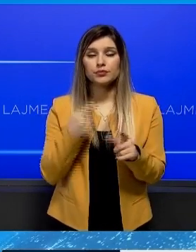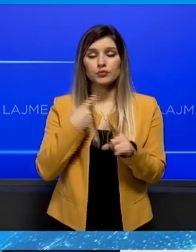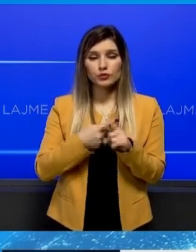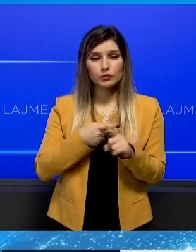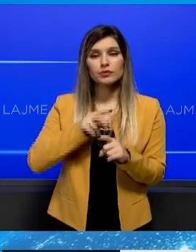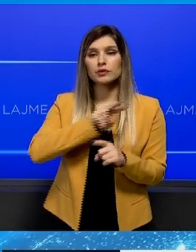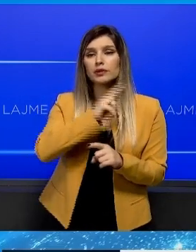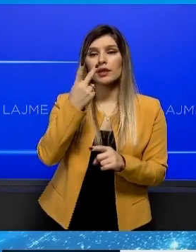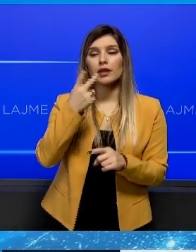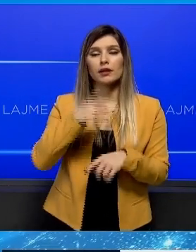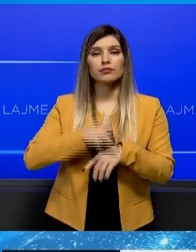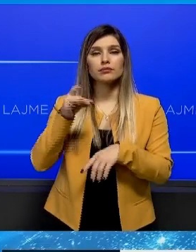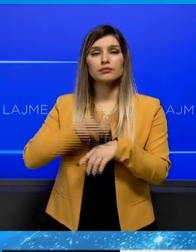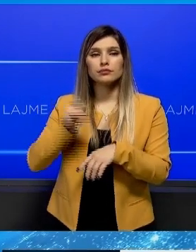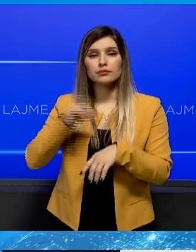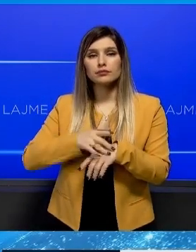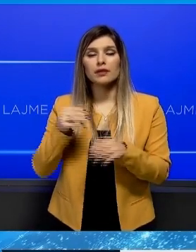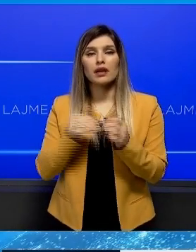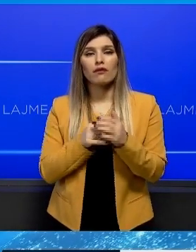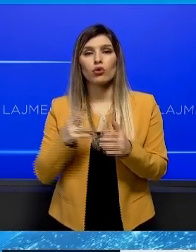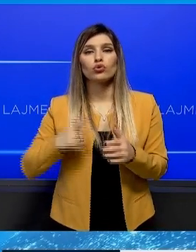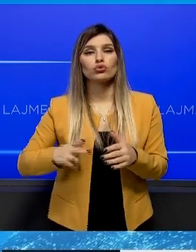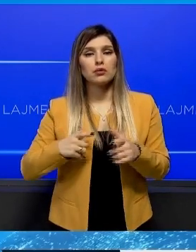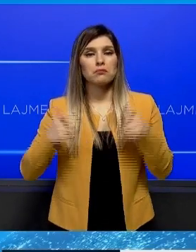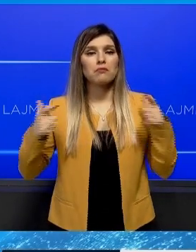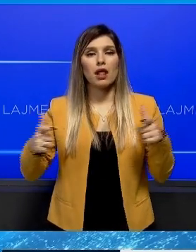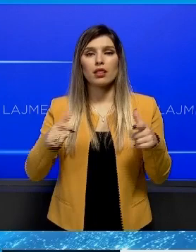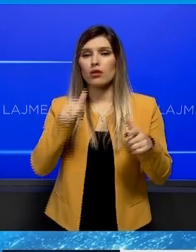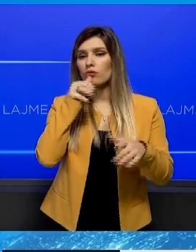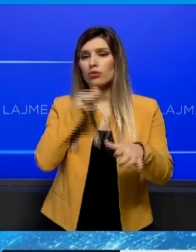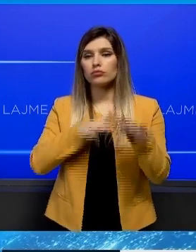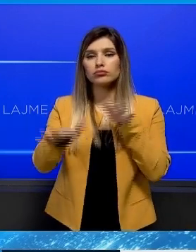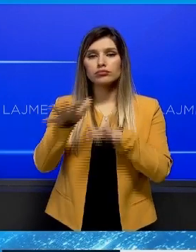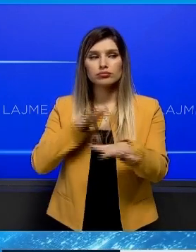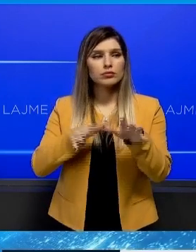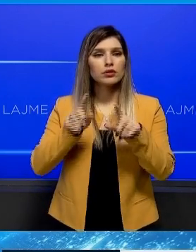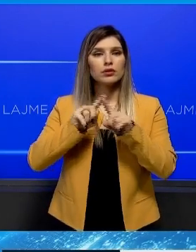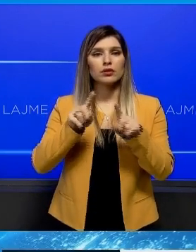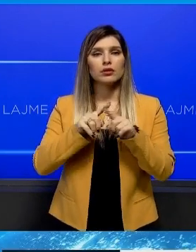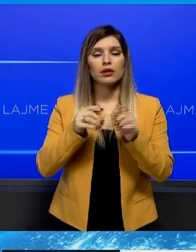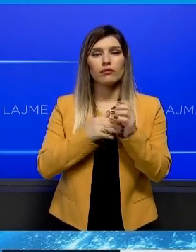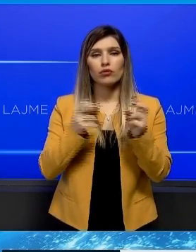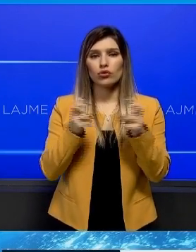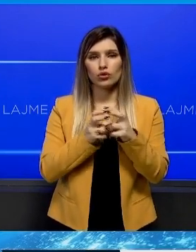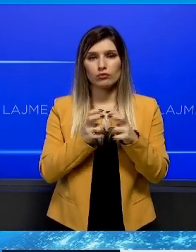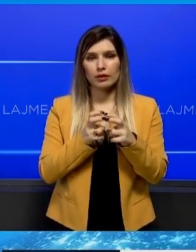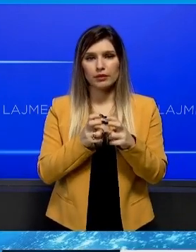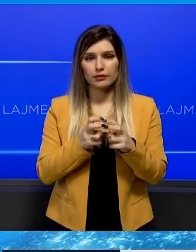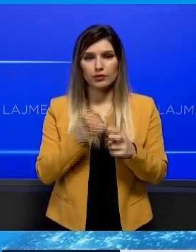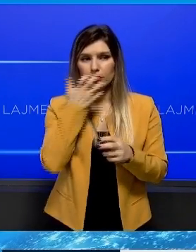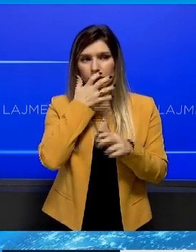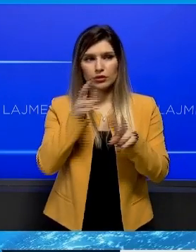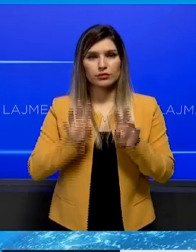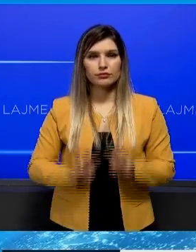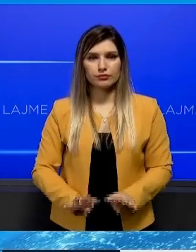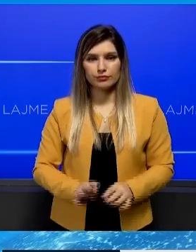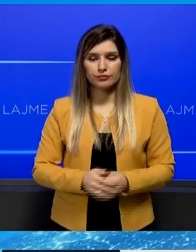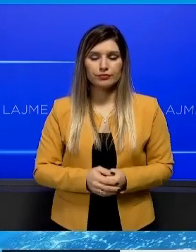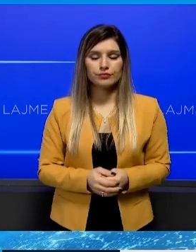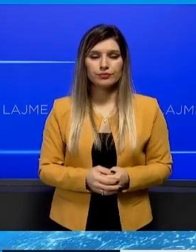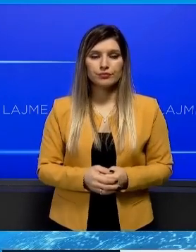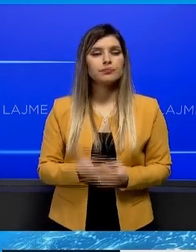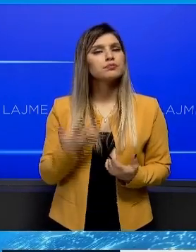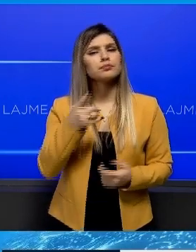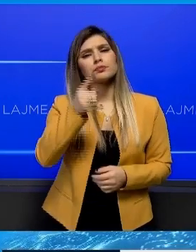zgjidhe në aspektin përsa qërështë qëteteve të maje që të ndërtohen kapacitetëre për groje qëndrore. E sa ka